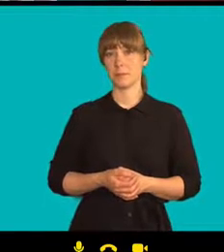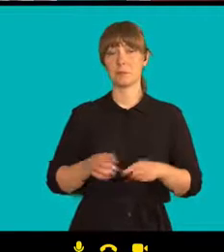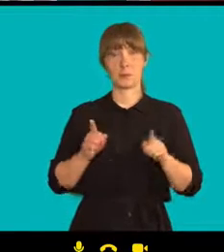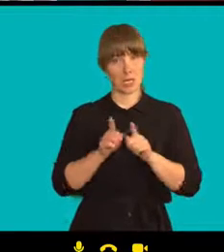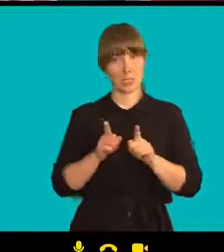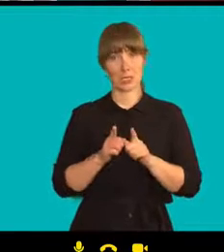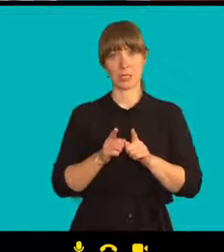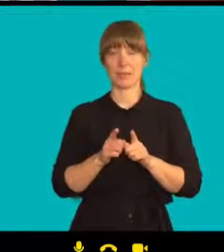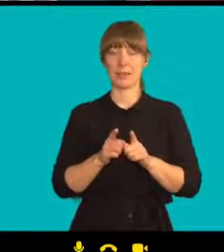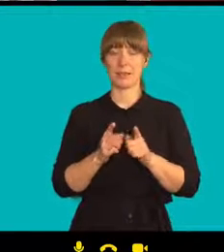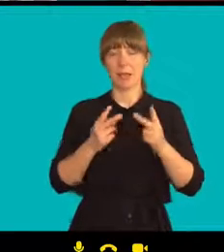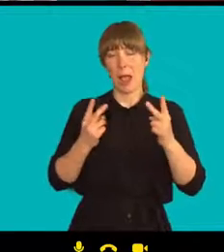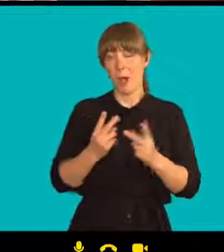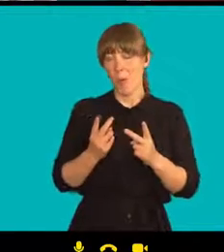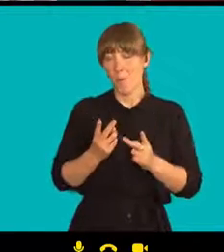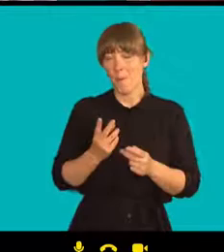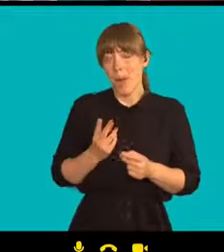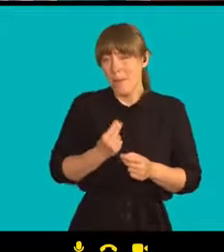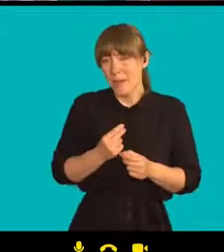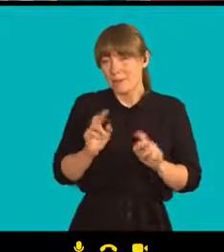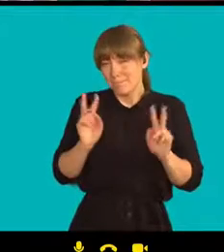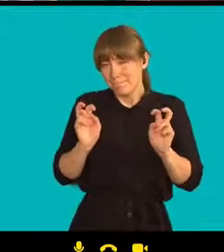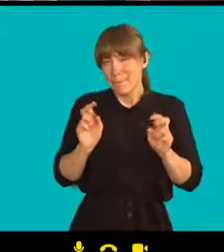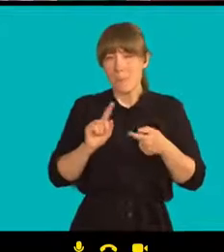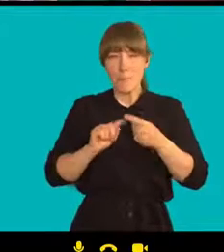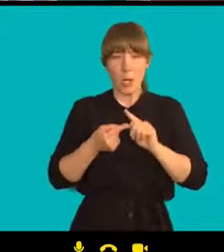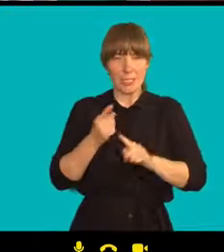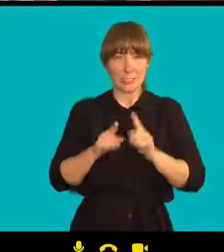Býváme v vozovkách politické schůzky,